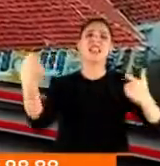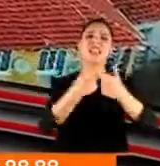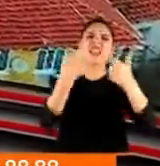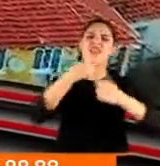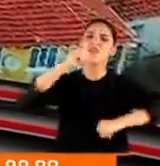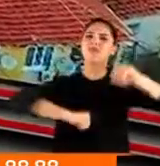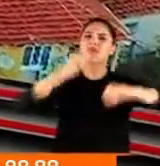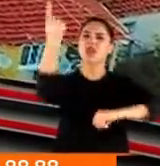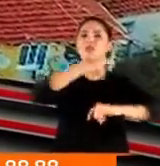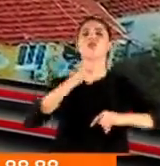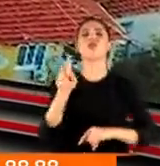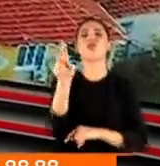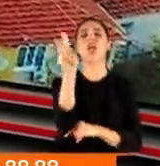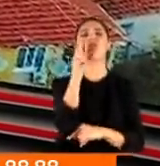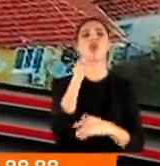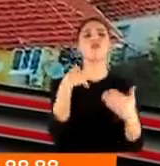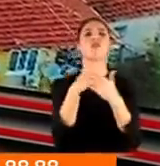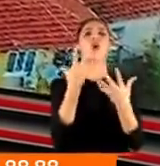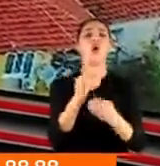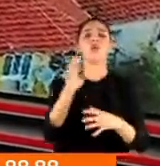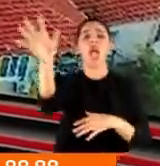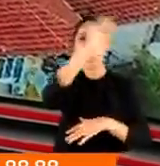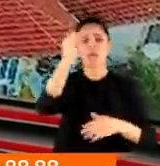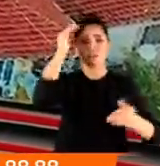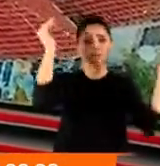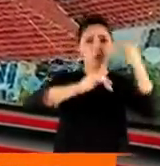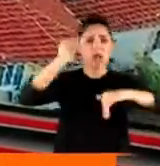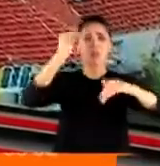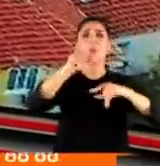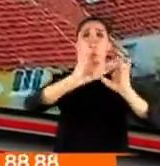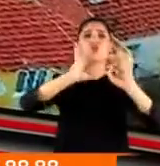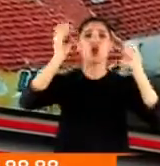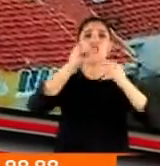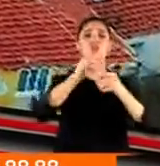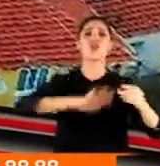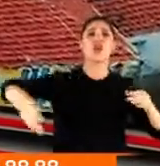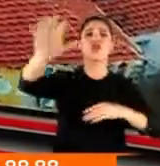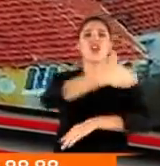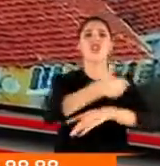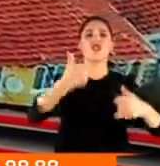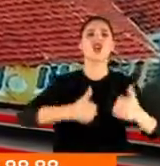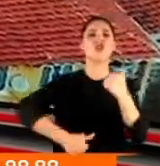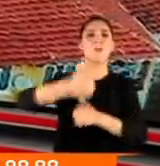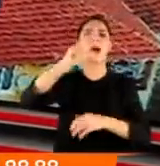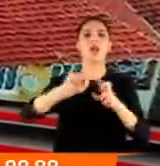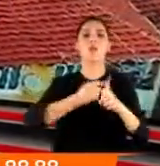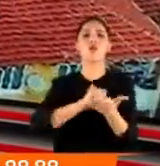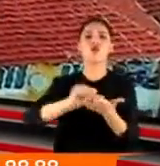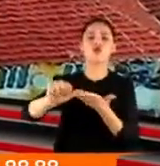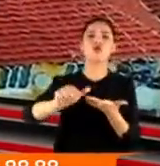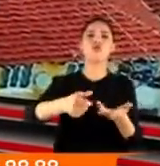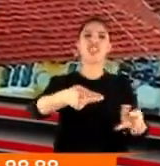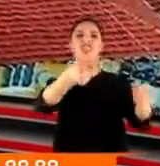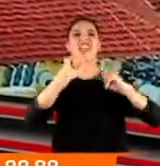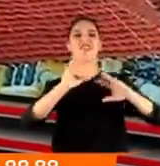rant savaşı yüzünden sonuca ulaşamadı. Binlerce mağdur var ortada. O mağduriyetin giderilmesi için Çeröğe Şehircilik Bakanlığı projelerin tümünü devre